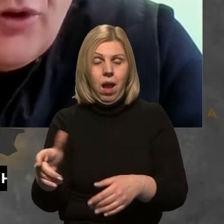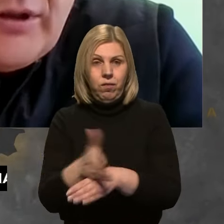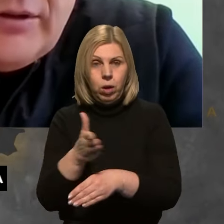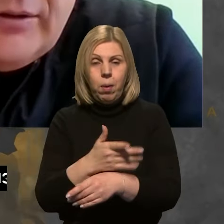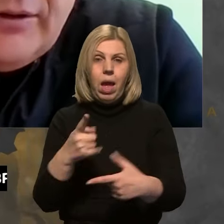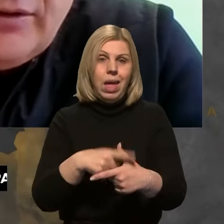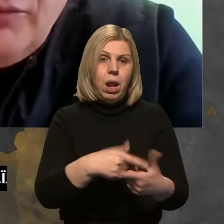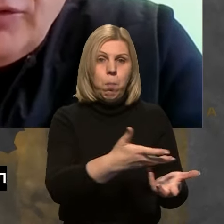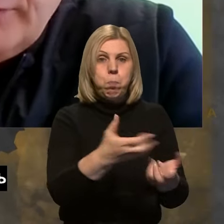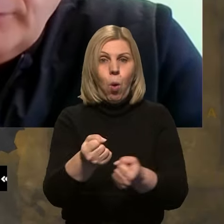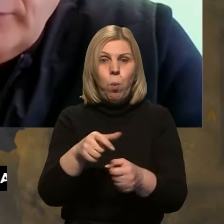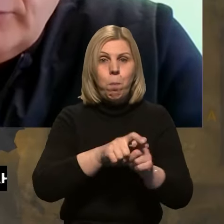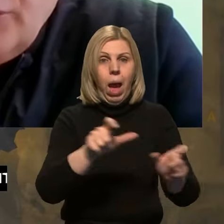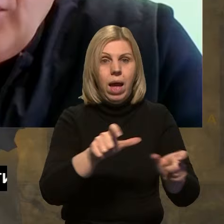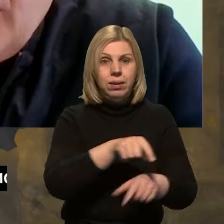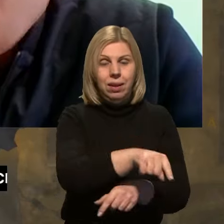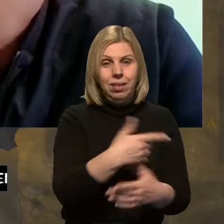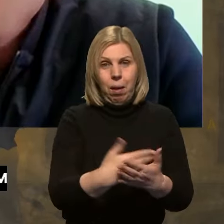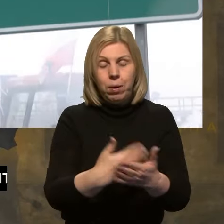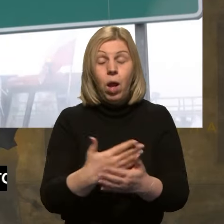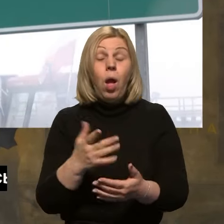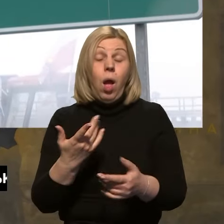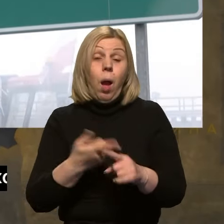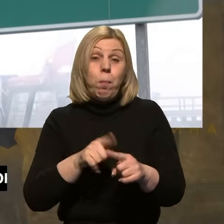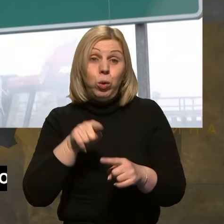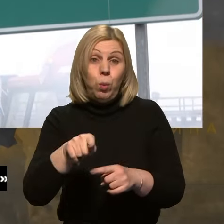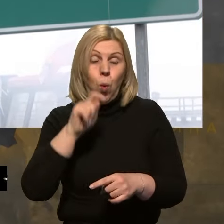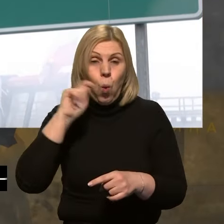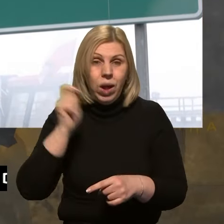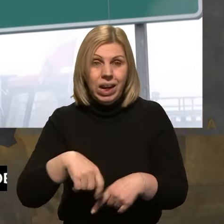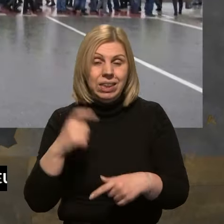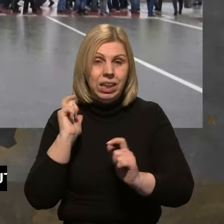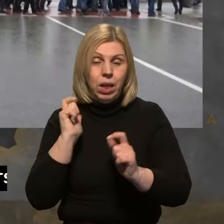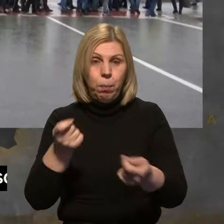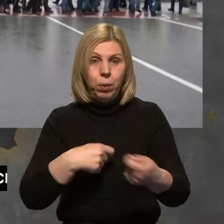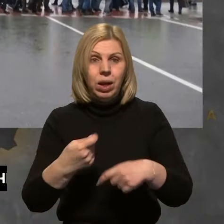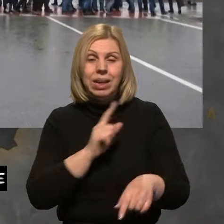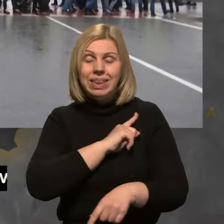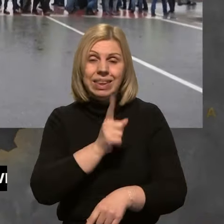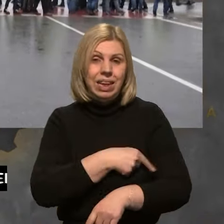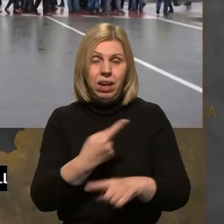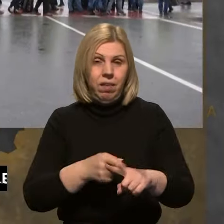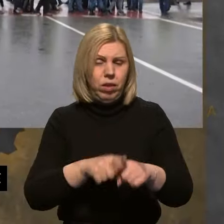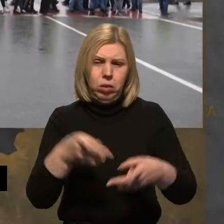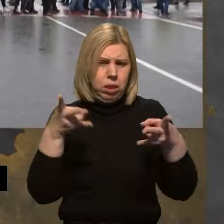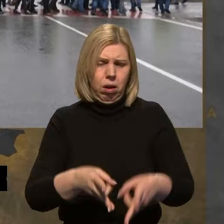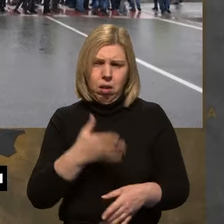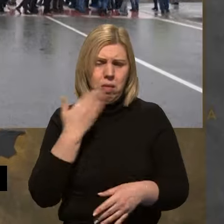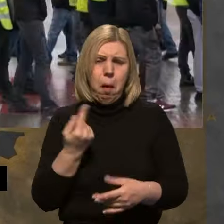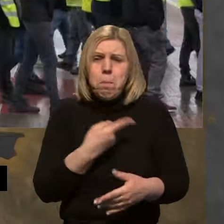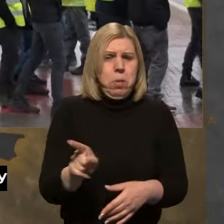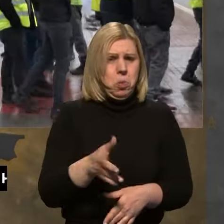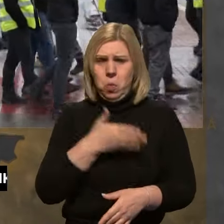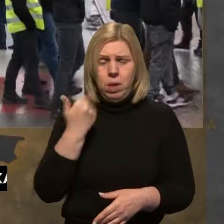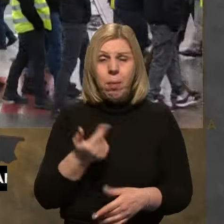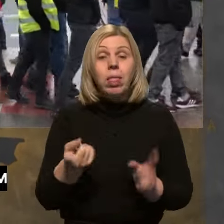отримуюча. Тому, по великому рахунку, українські перевезники сильно від цього не пострадали, пострадала